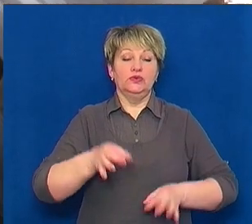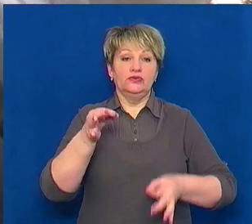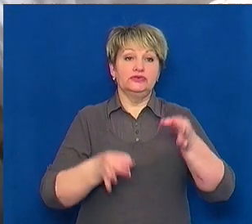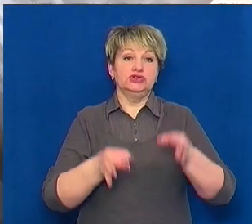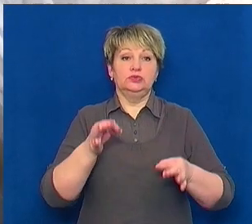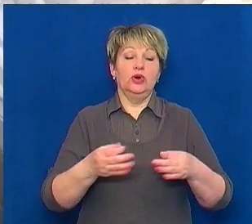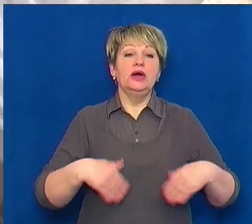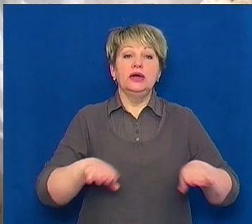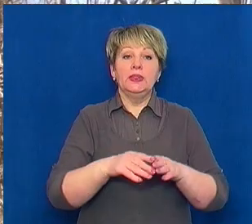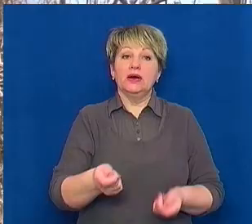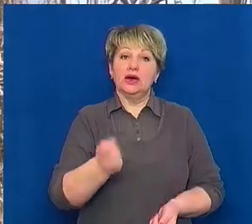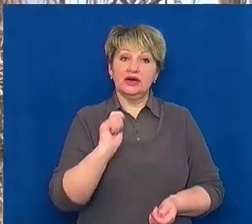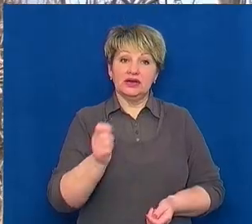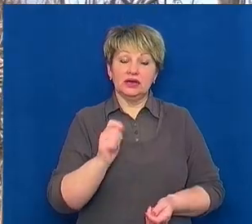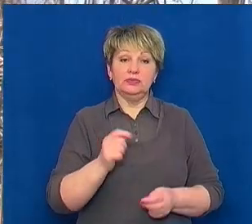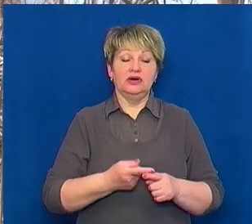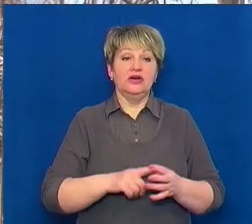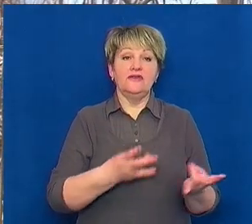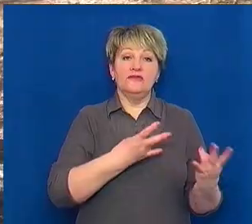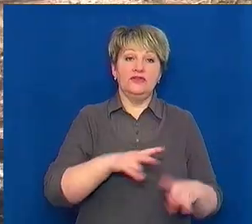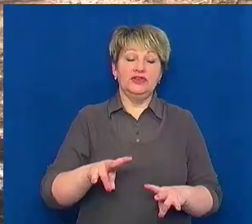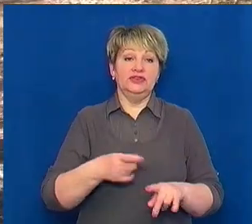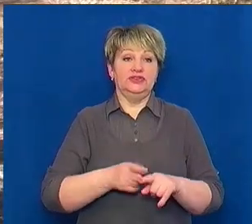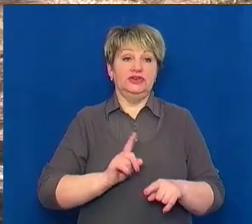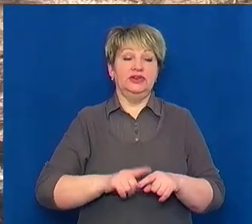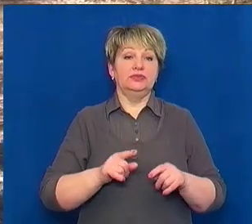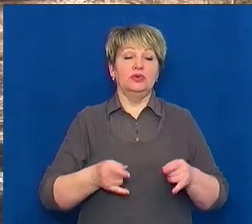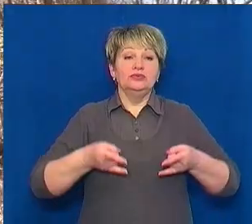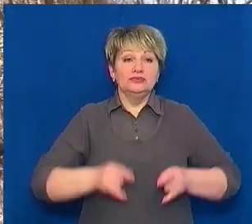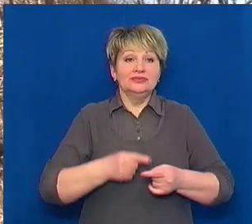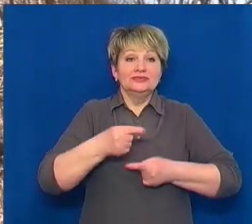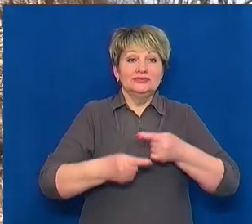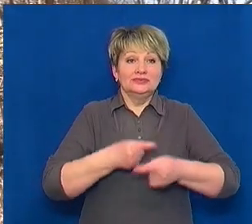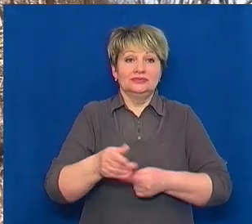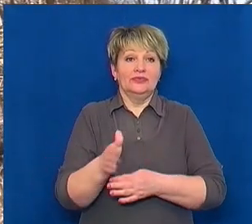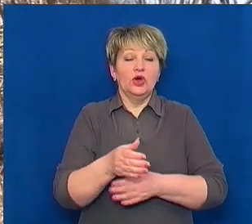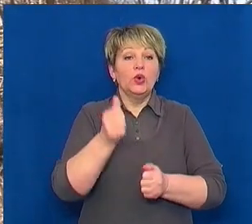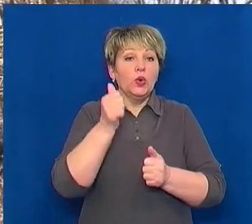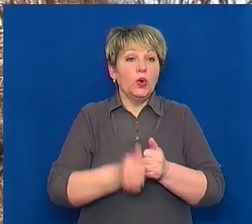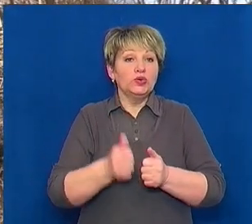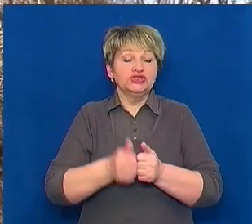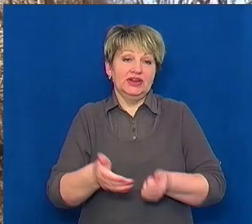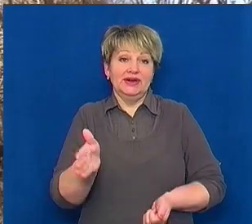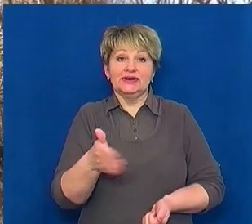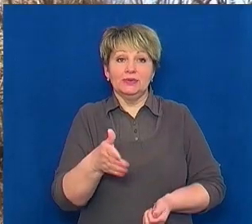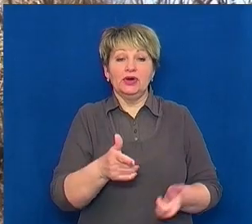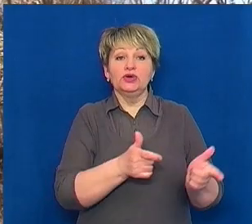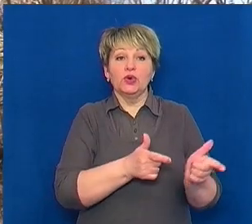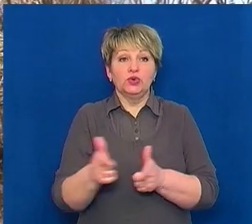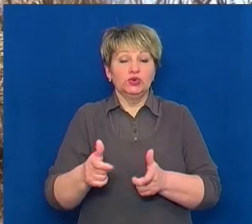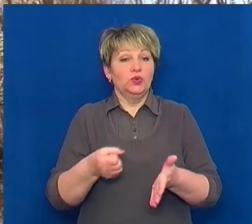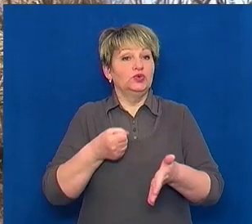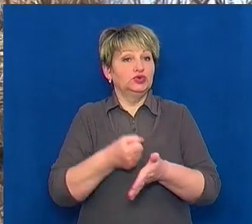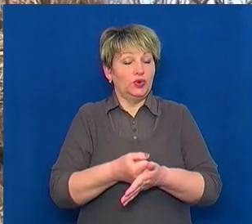розмноженню риби, зазначив начальник відділу екологічного нагляду Олександр Кужим. Кожна рибина готова до,